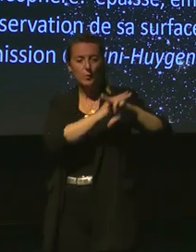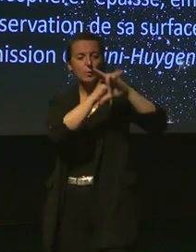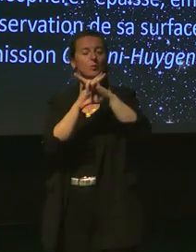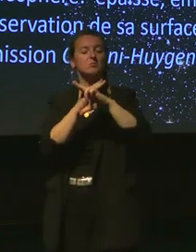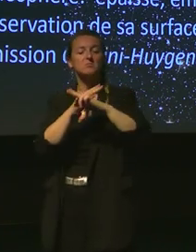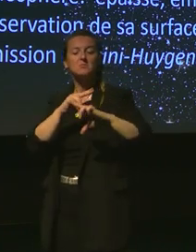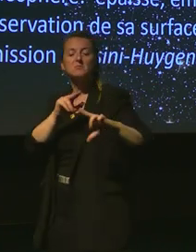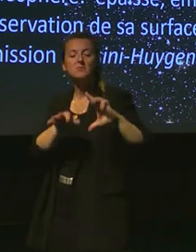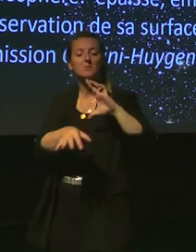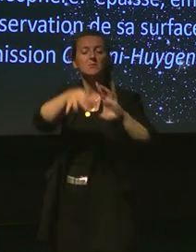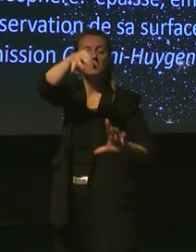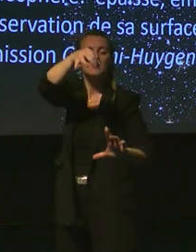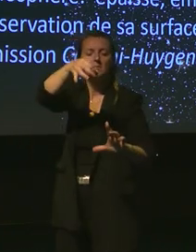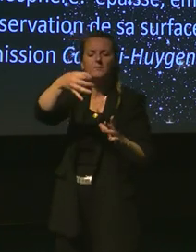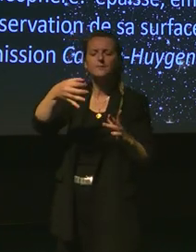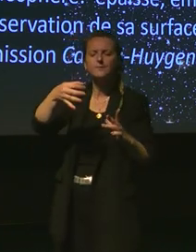connaissance de Titan